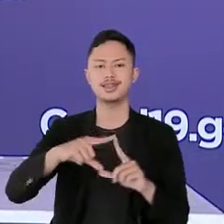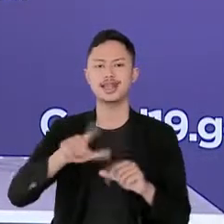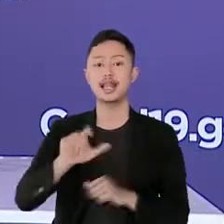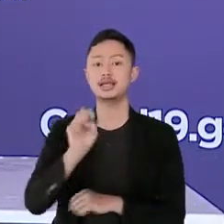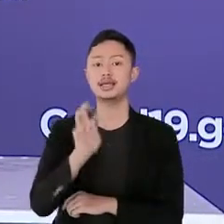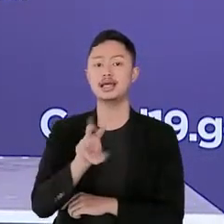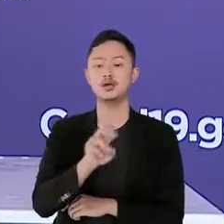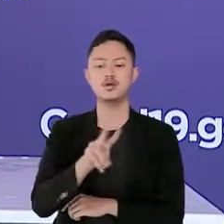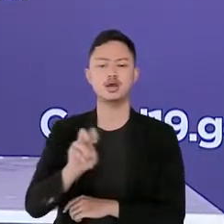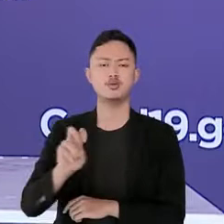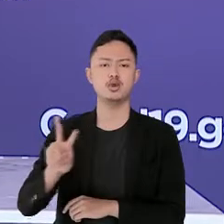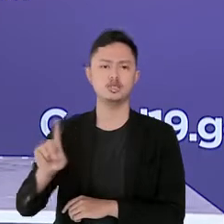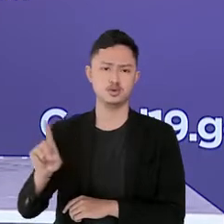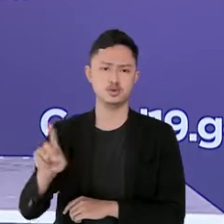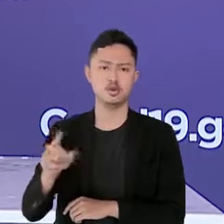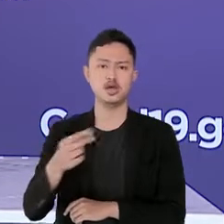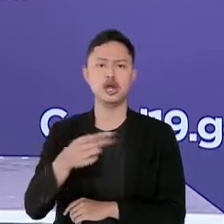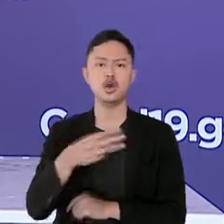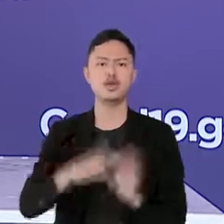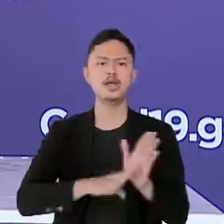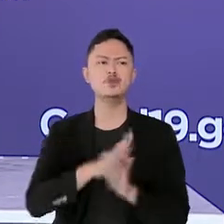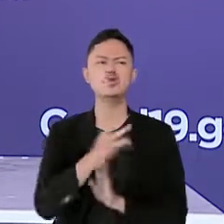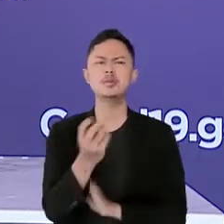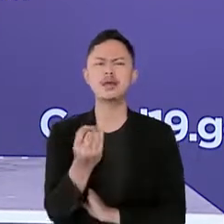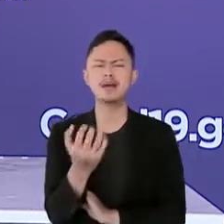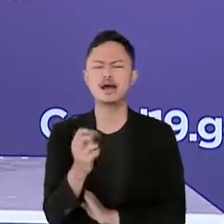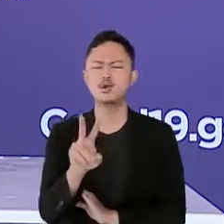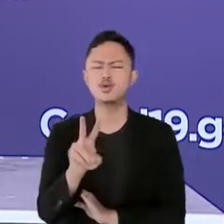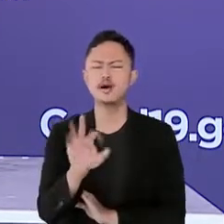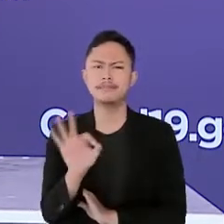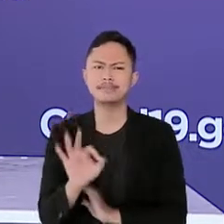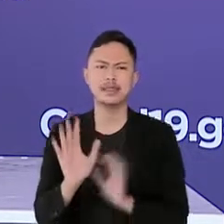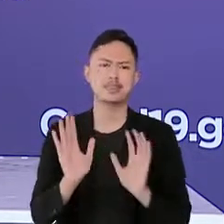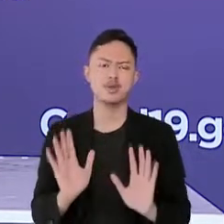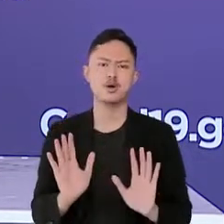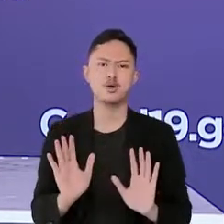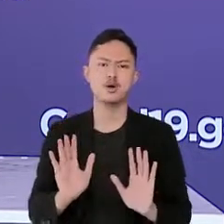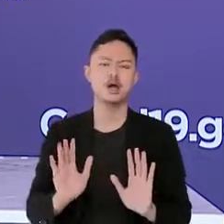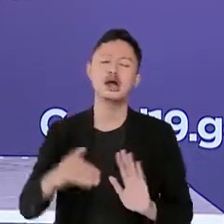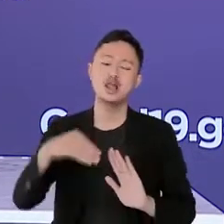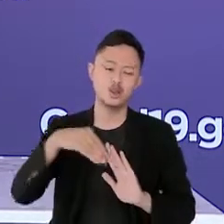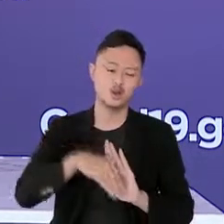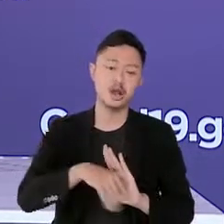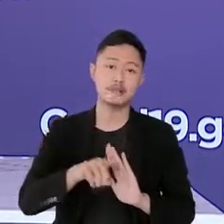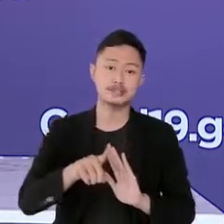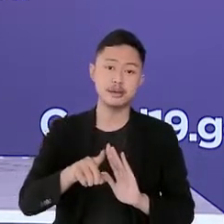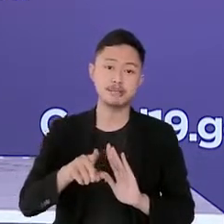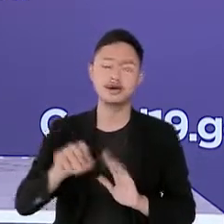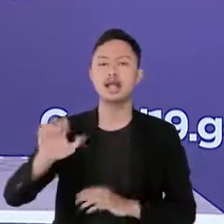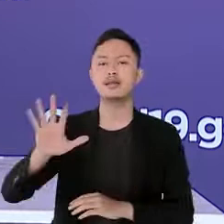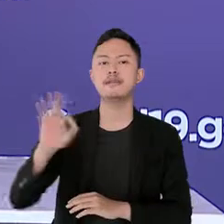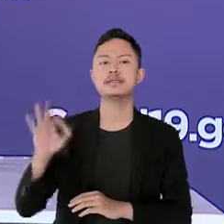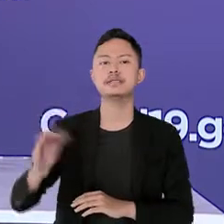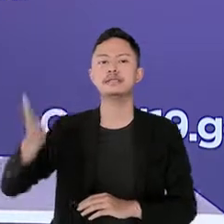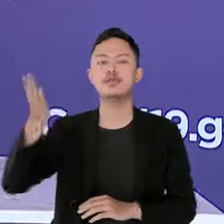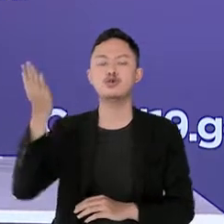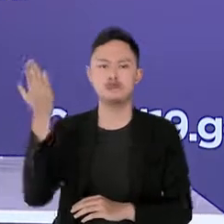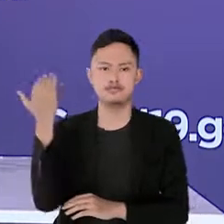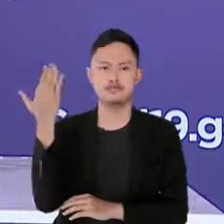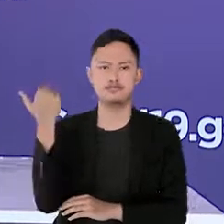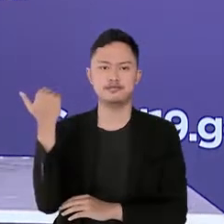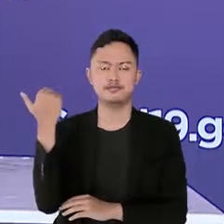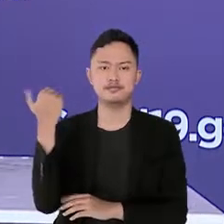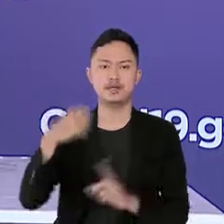pertumbuhan ekonomi adalah sebesar 2% angka ini turun sekitar 5% dari pertumbuhan ekonomi